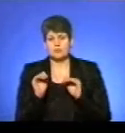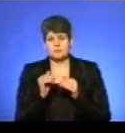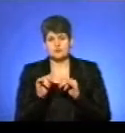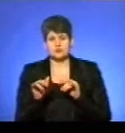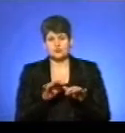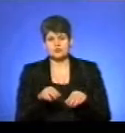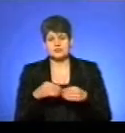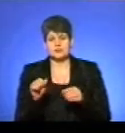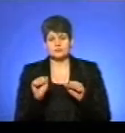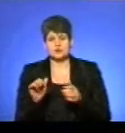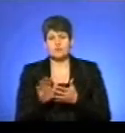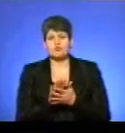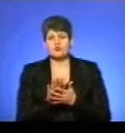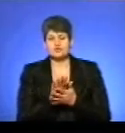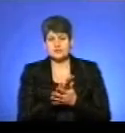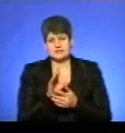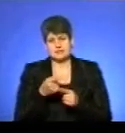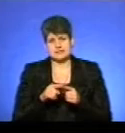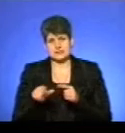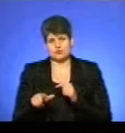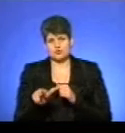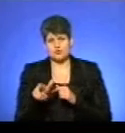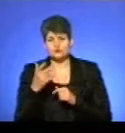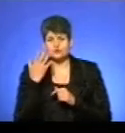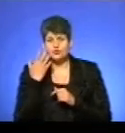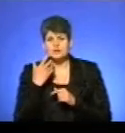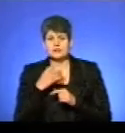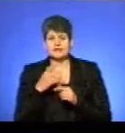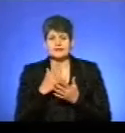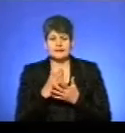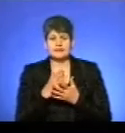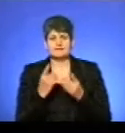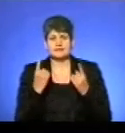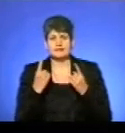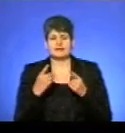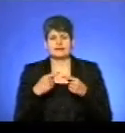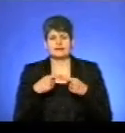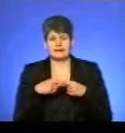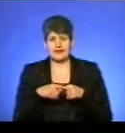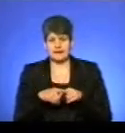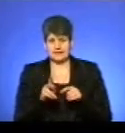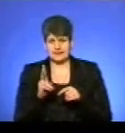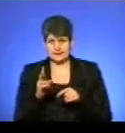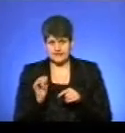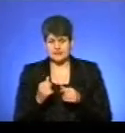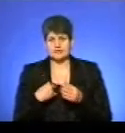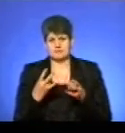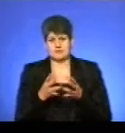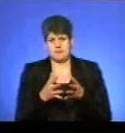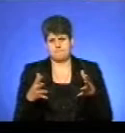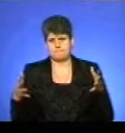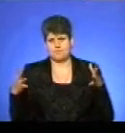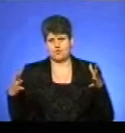дати можливість прочистити ці всі дороги. Розумієте, коли йде техніка велика, важка, значить, нам потрібний простор, і щоб